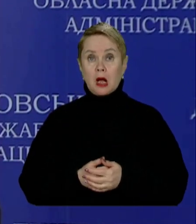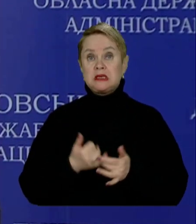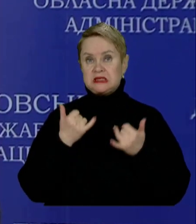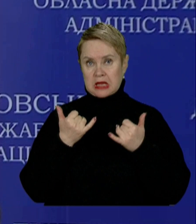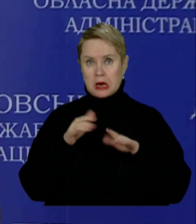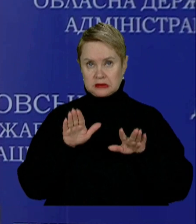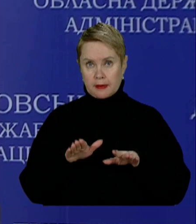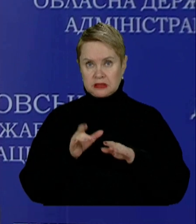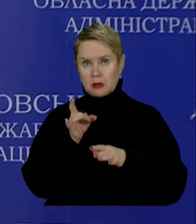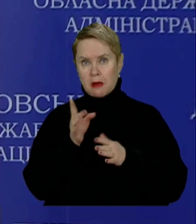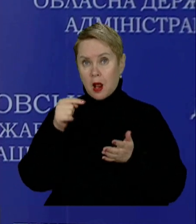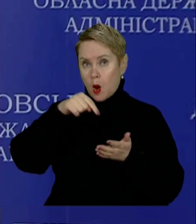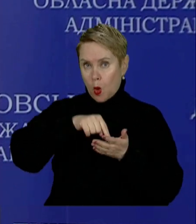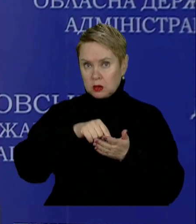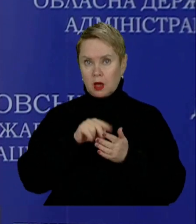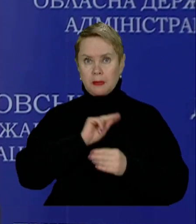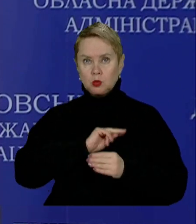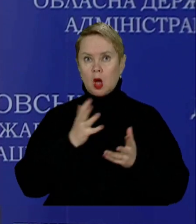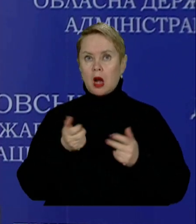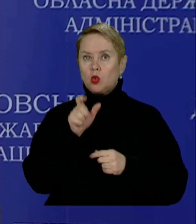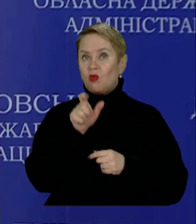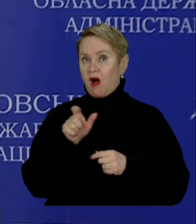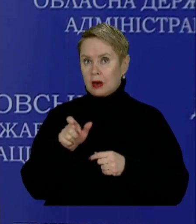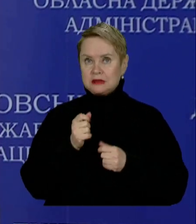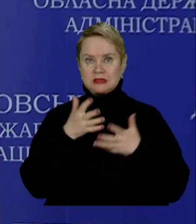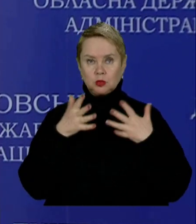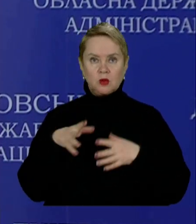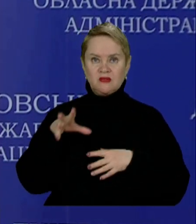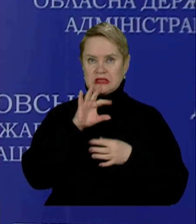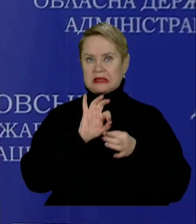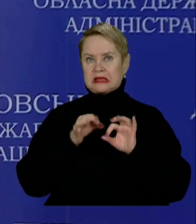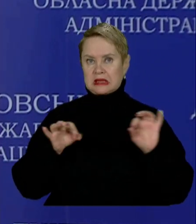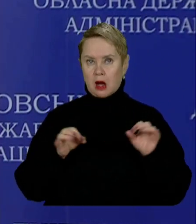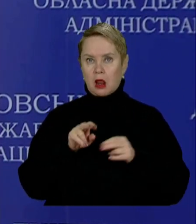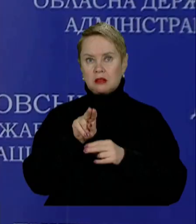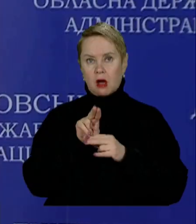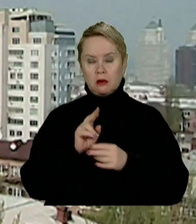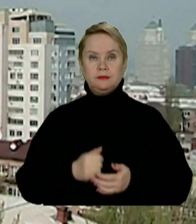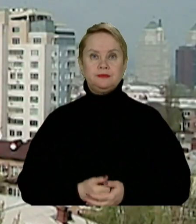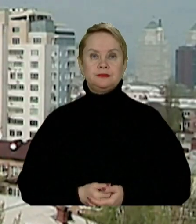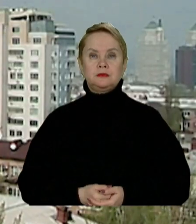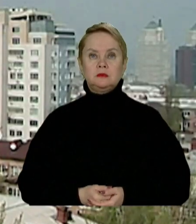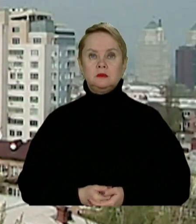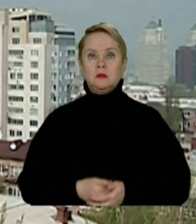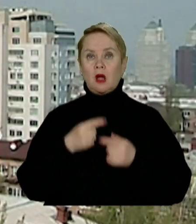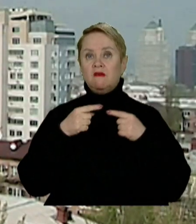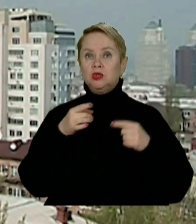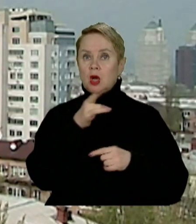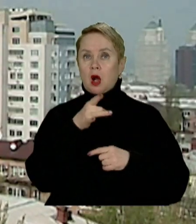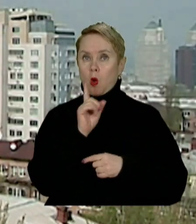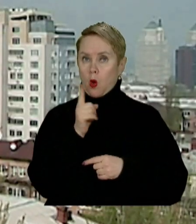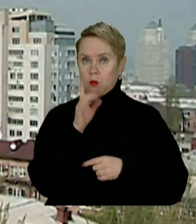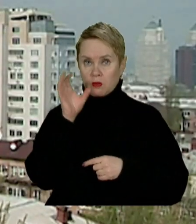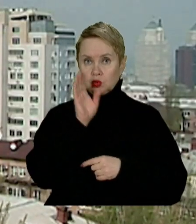Зараз на місці прильотів працюють рятувальники та з'ясовують всі деталі атак. В інших же районах